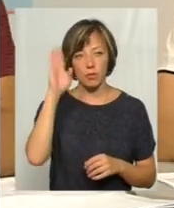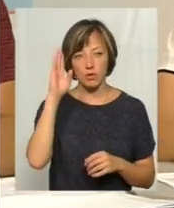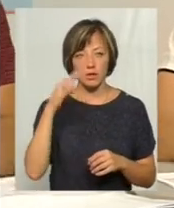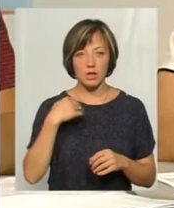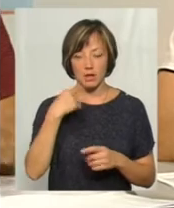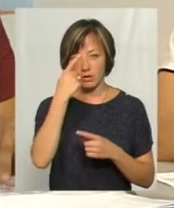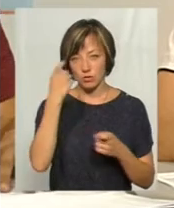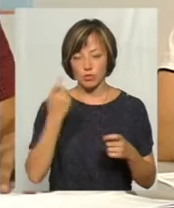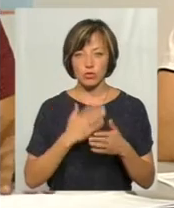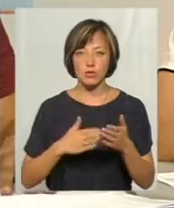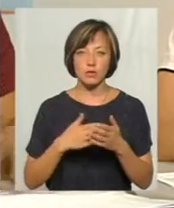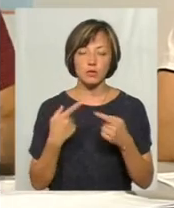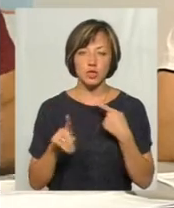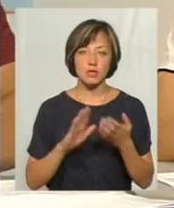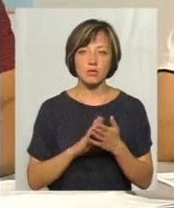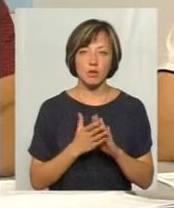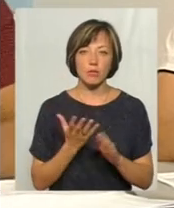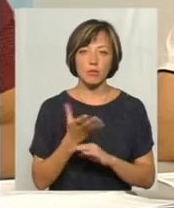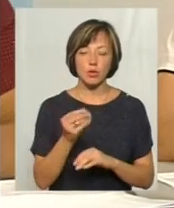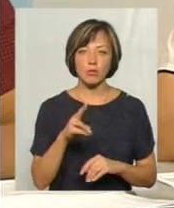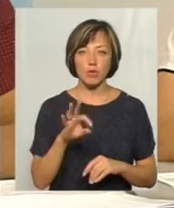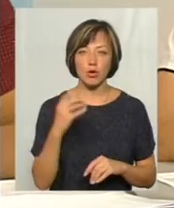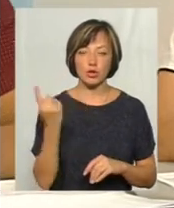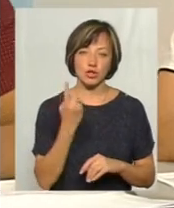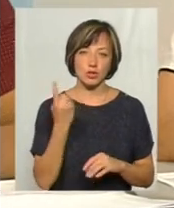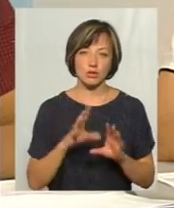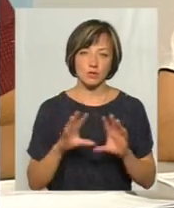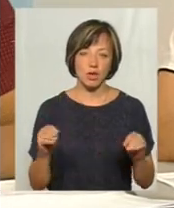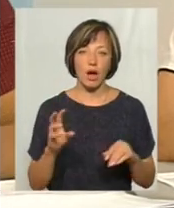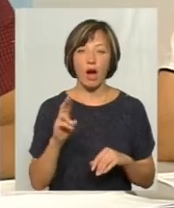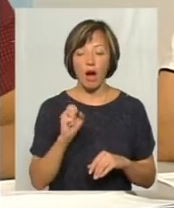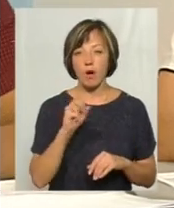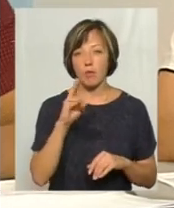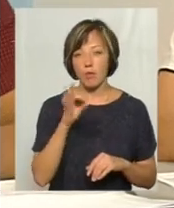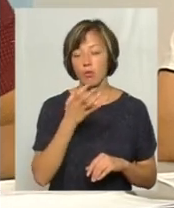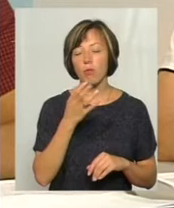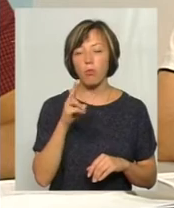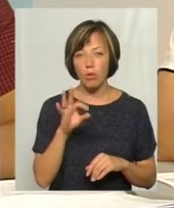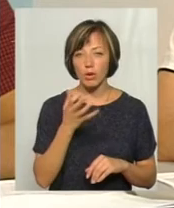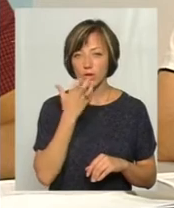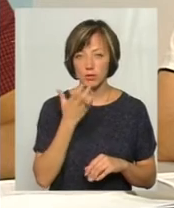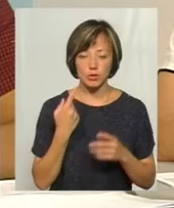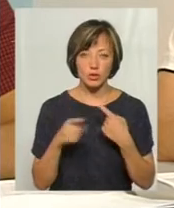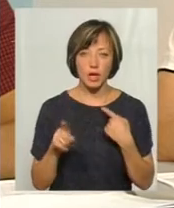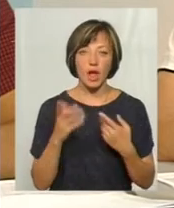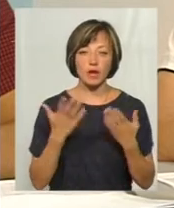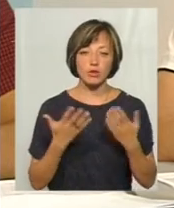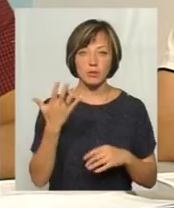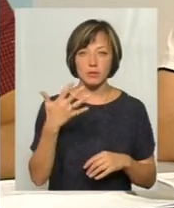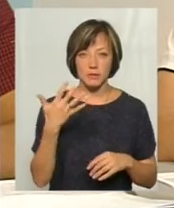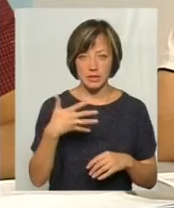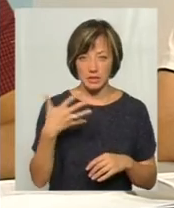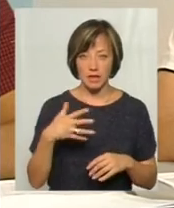я вже наголошую, це зовсім інша ситуація, виплатити по лічильнику і все. А по теплу ні. Якщо в будинку не облаштовано 50% і більше,